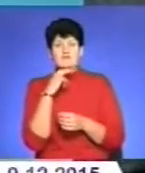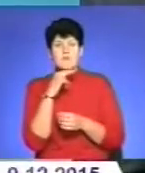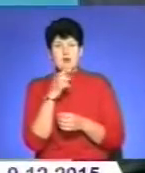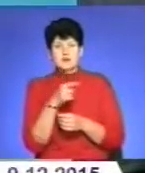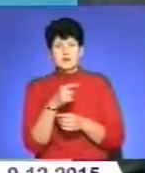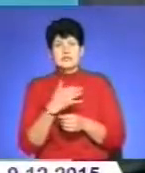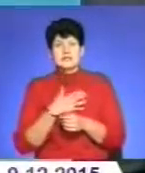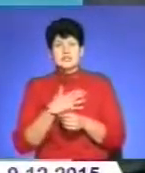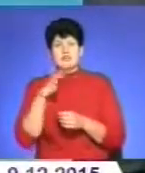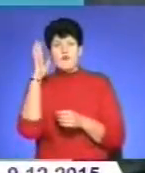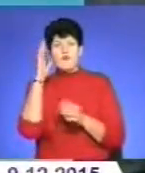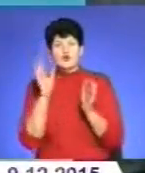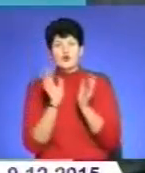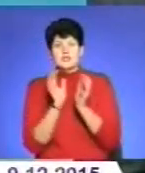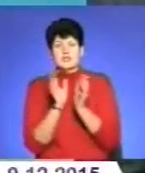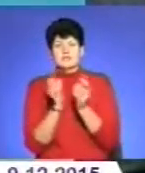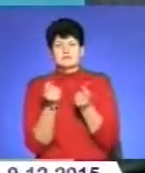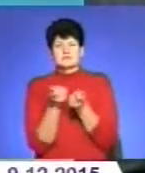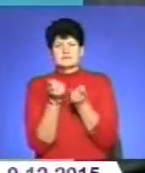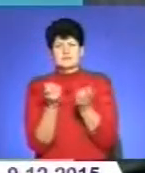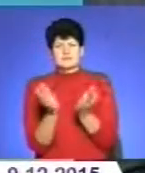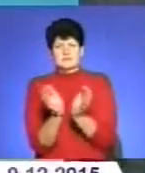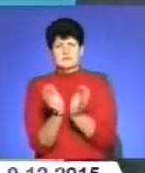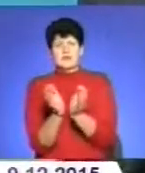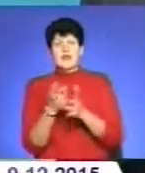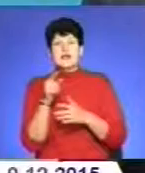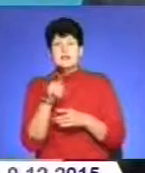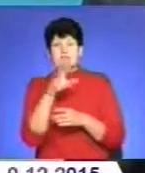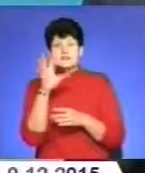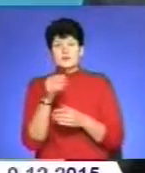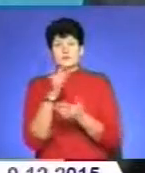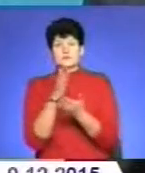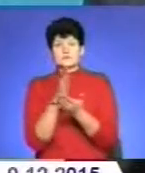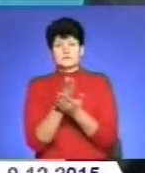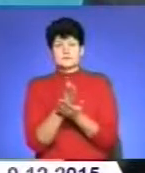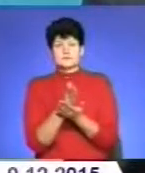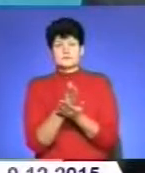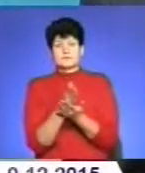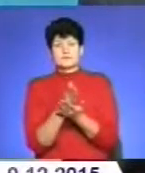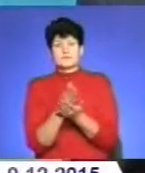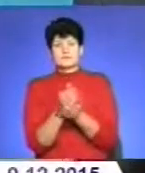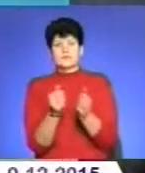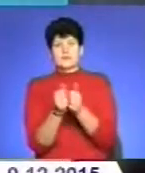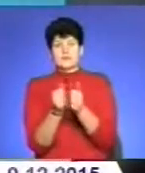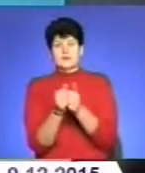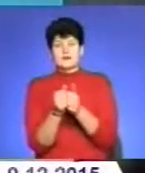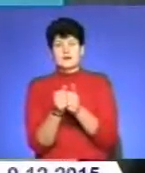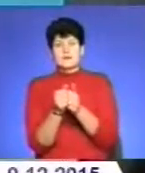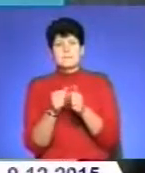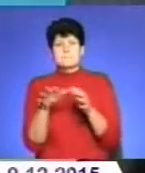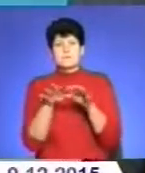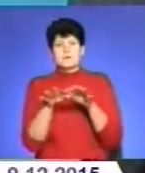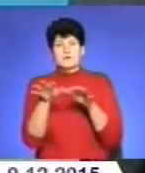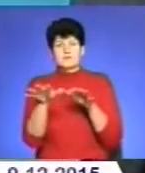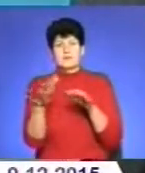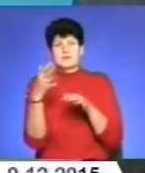наше водохранилище дуже небольші. Вони в основному розполагаються в пределах прохождения паводков